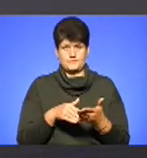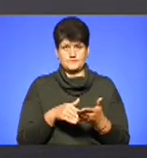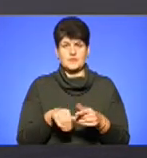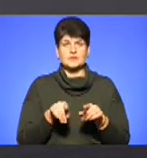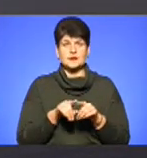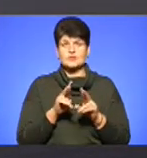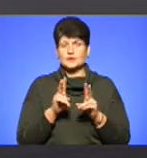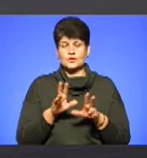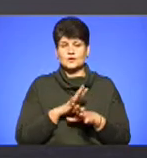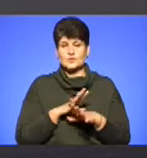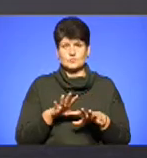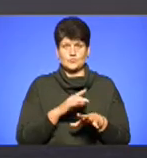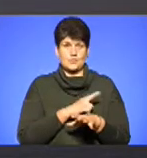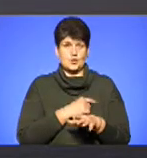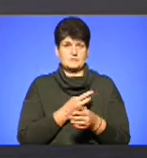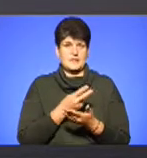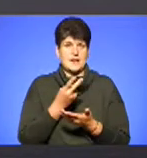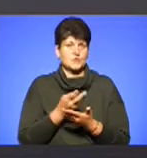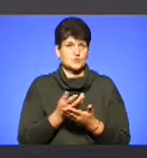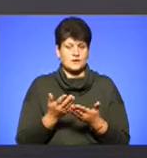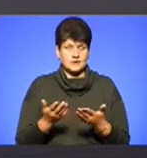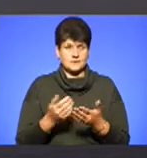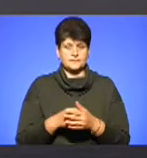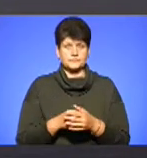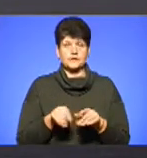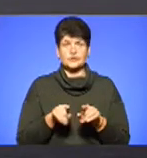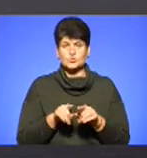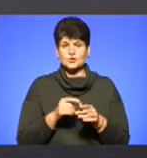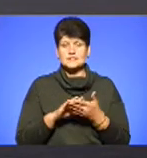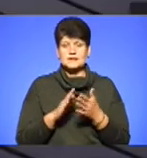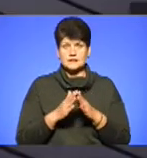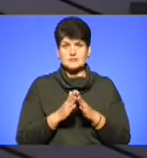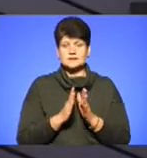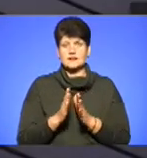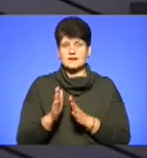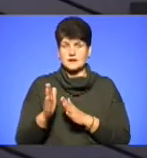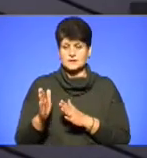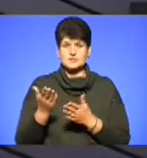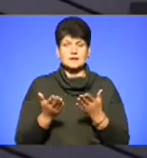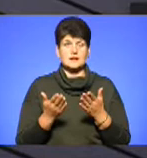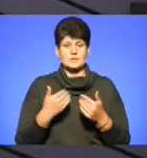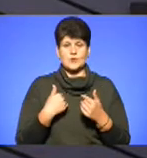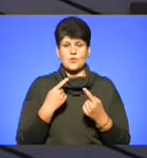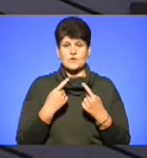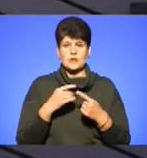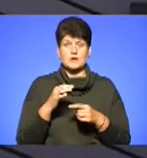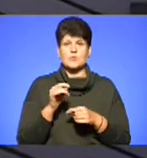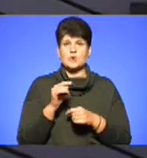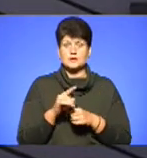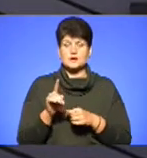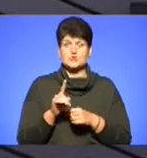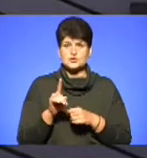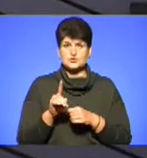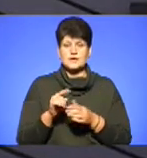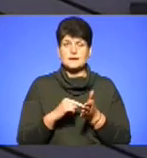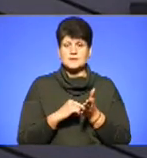Також ніхто не був госпіталізований. Тобто ситуація, в принципі, налагодилася. Але ми говорили про те, що, і